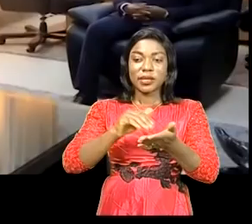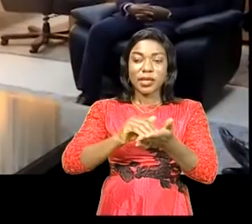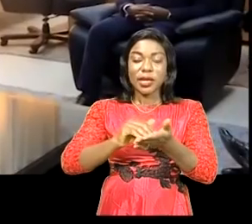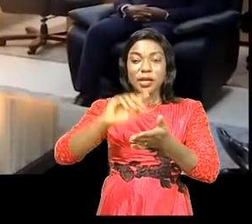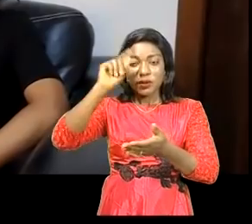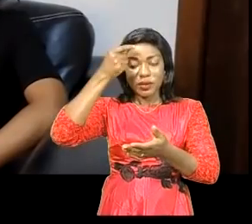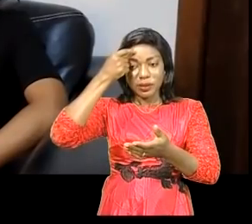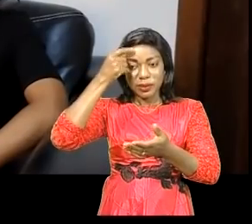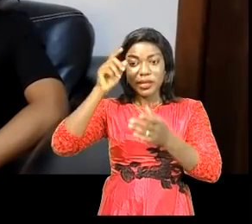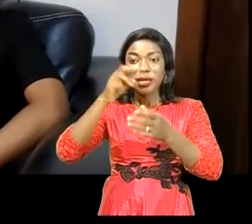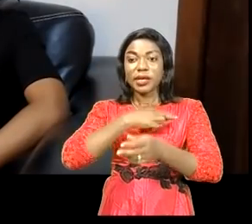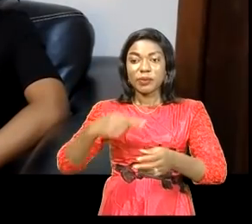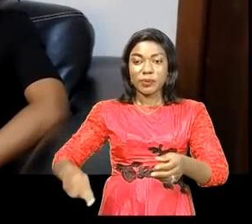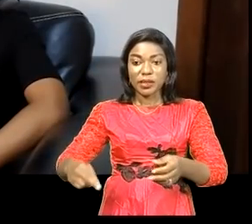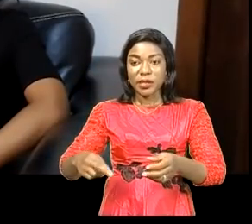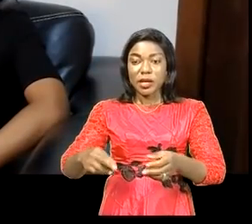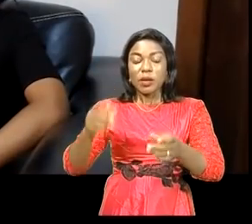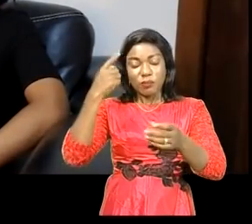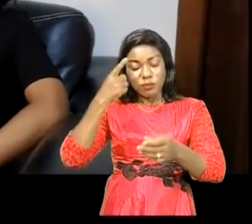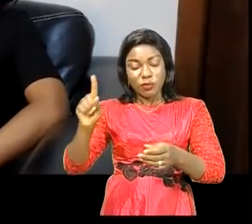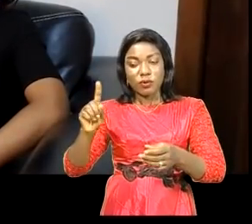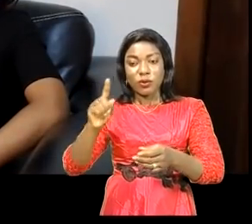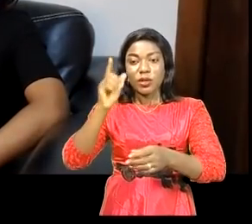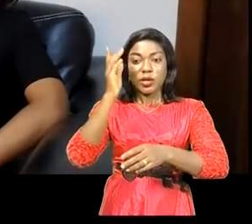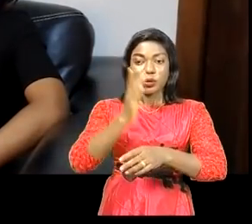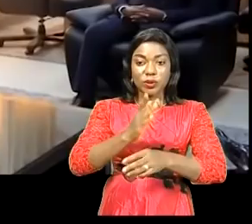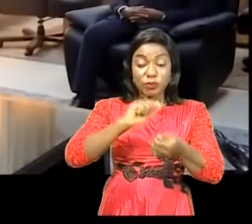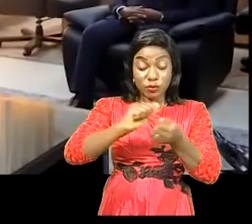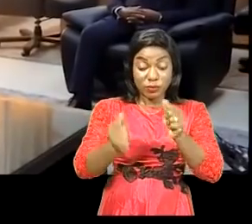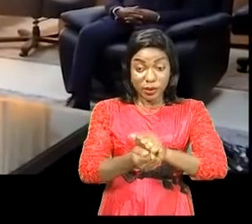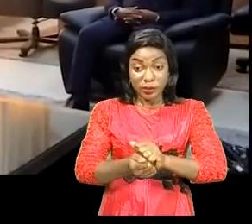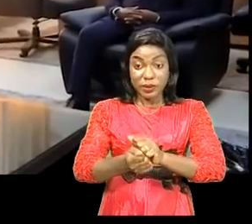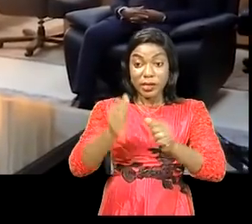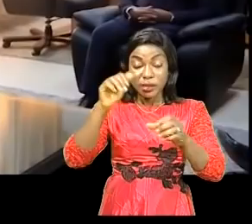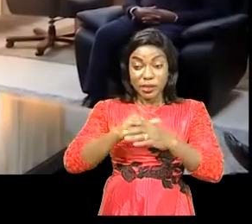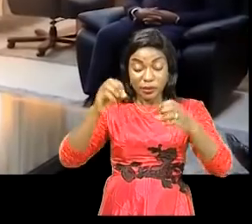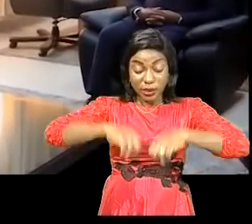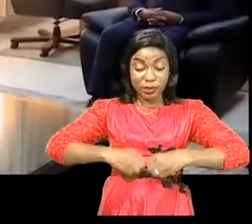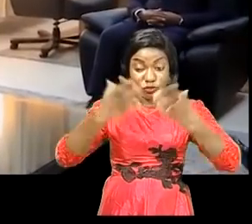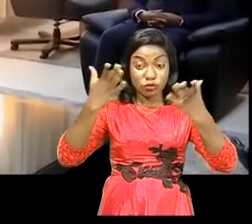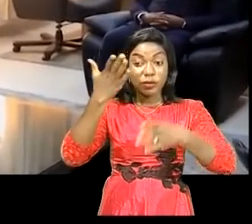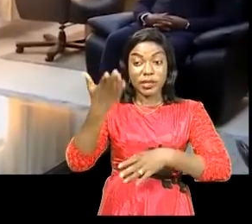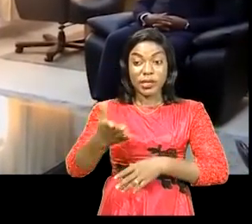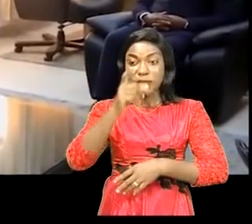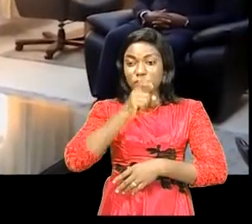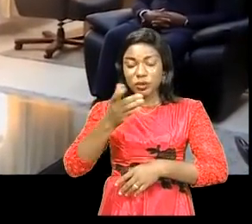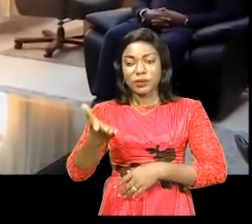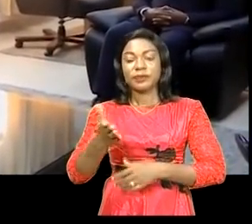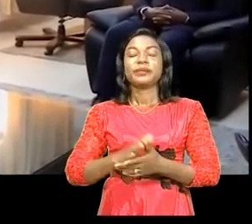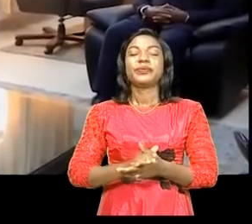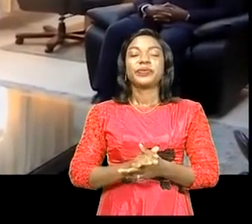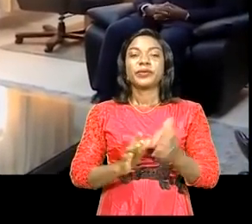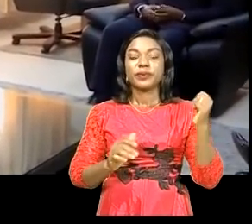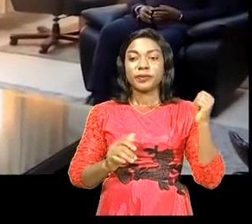de la République et au peuple congolais, suite aux conséquences dévastatrices de l'éruption volcanique de Niragongo. Nous venons